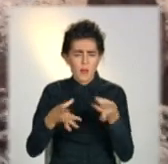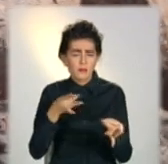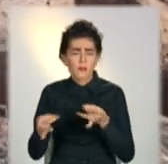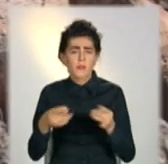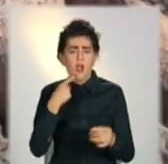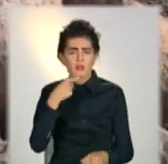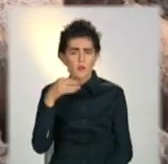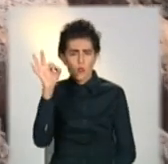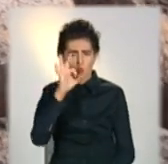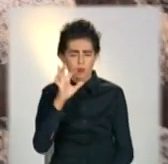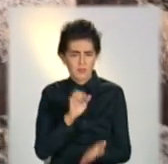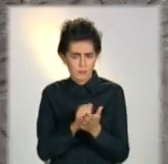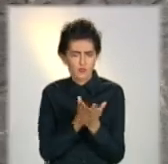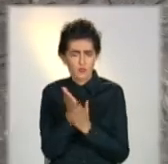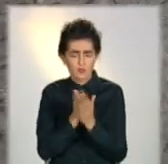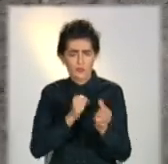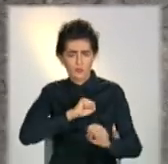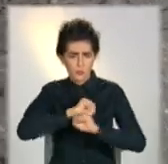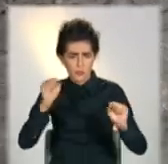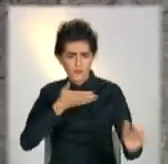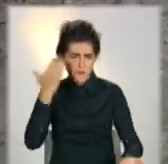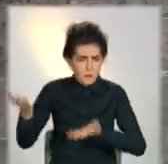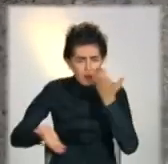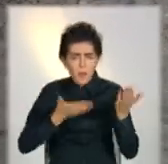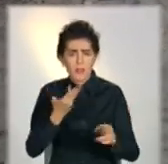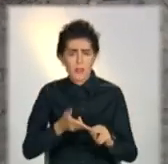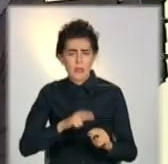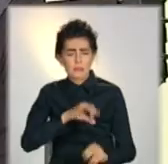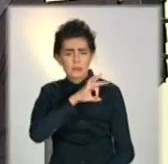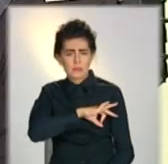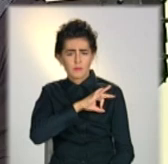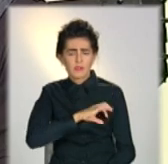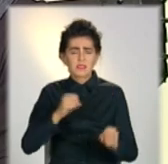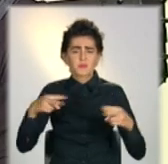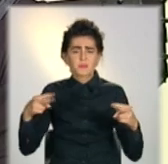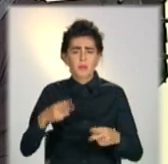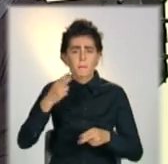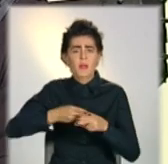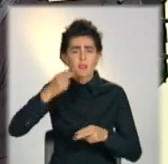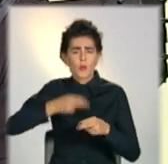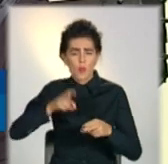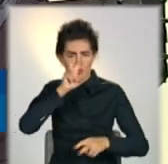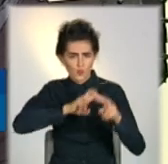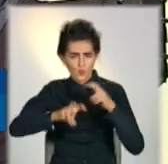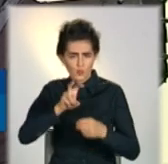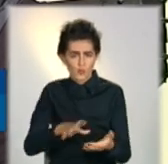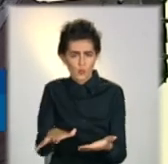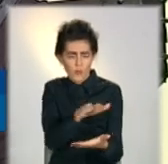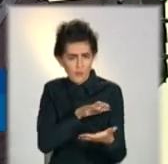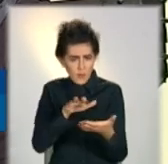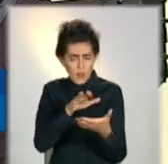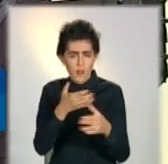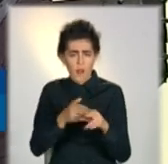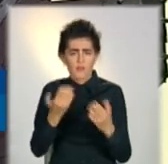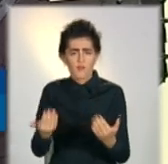піротехніки. Для вилучення вибухонебезпечних предметів використовували… Металошукачі, як звичайні, які працюють на глибинах